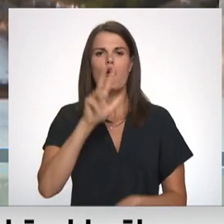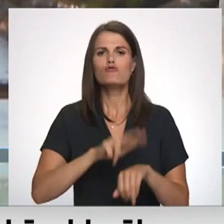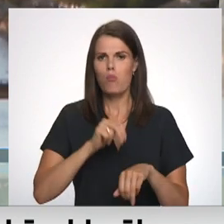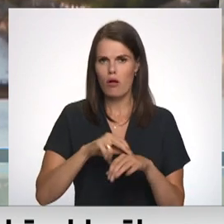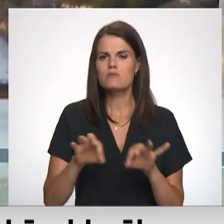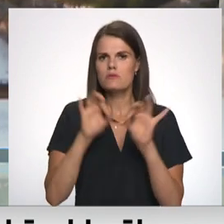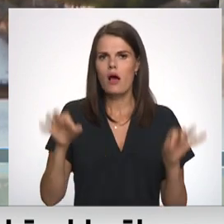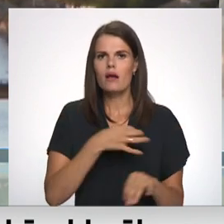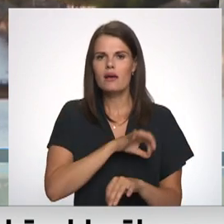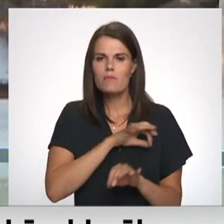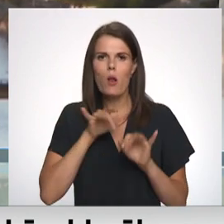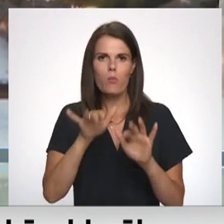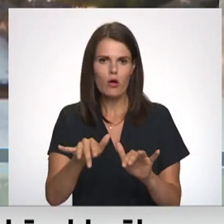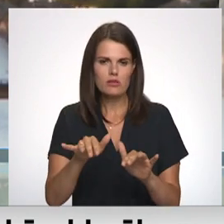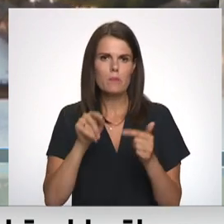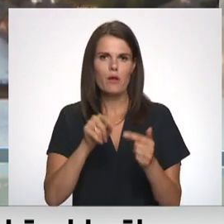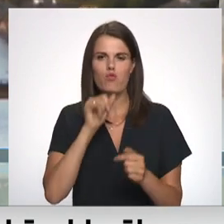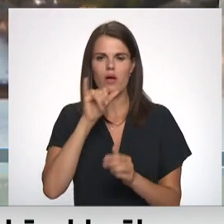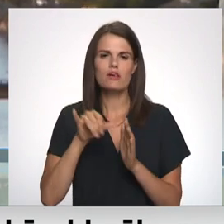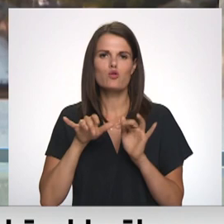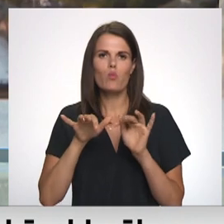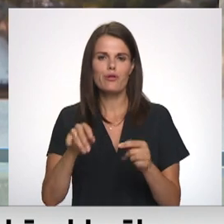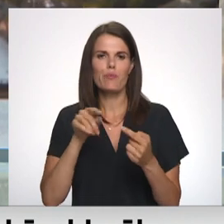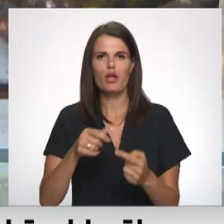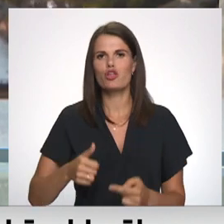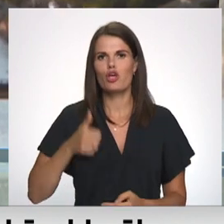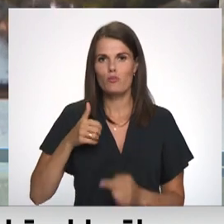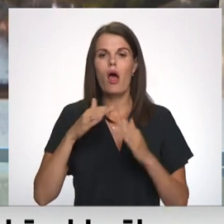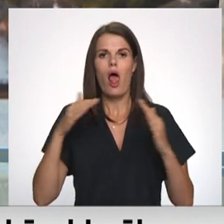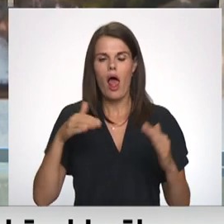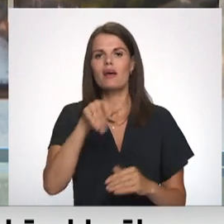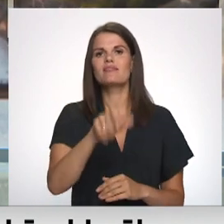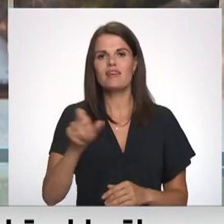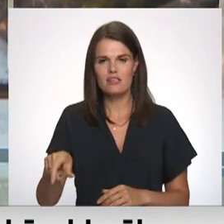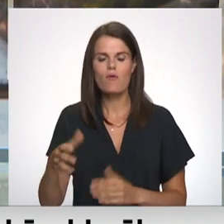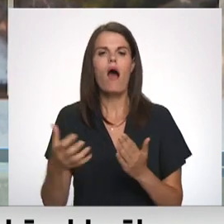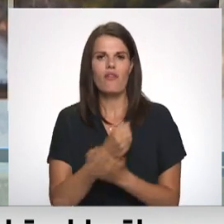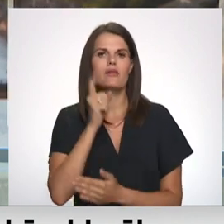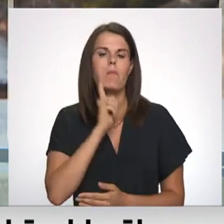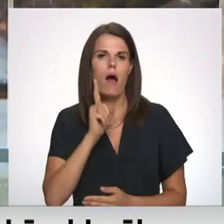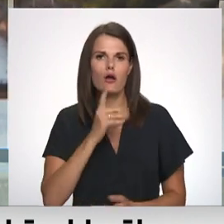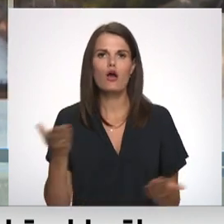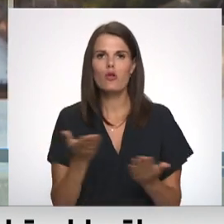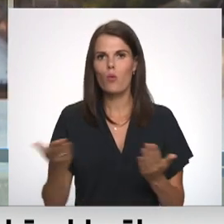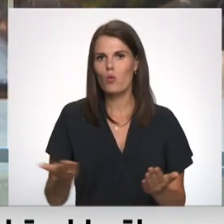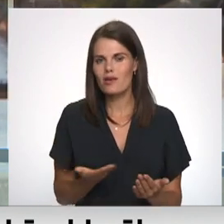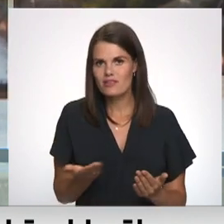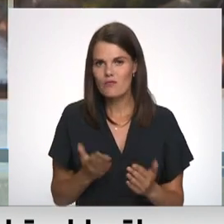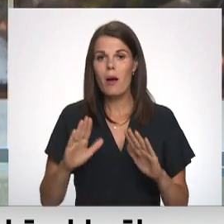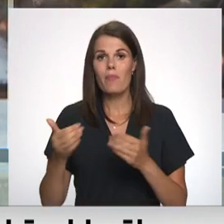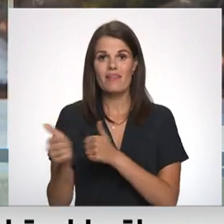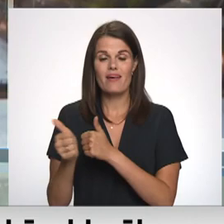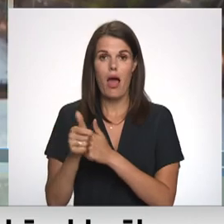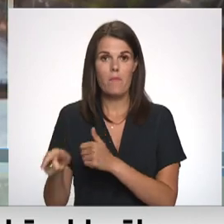nosiedzīgiem nodarījumiem pret īpašumu. Cietušās ēkas iedzīvotāji ir atraduši pagaidu dzīves vietu, bet kaimiņi no blakus